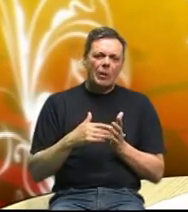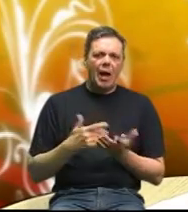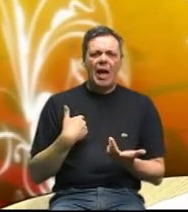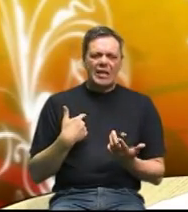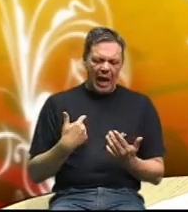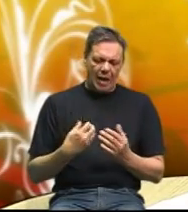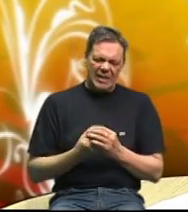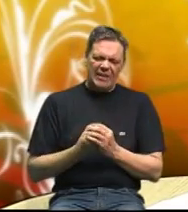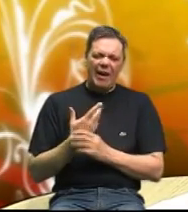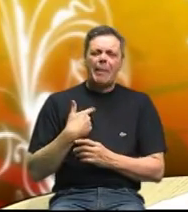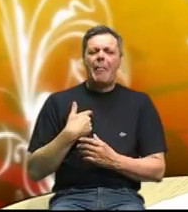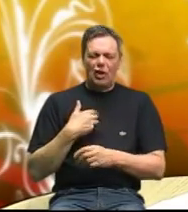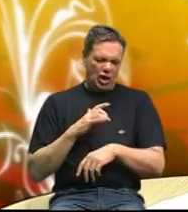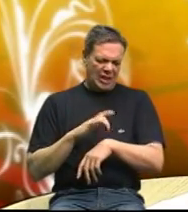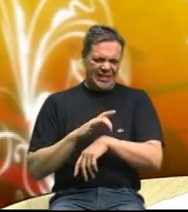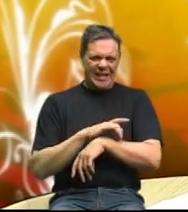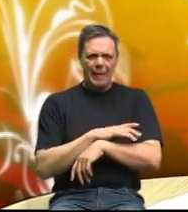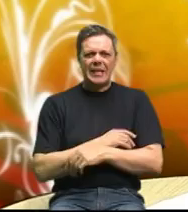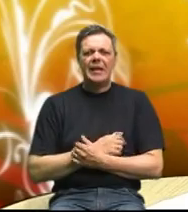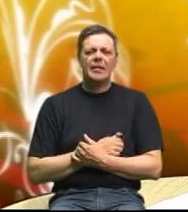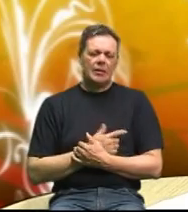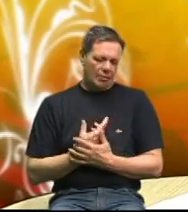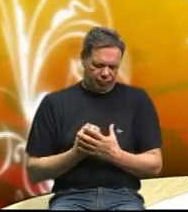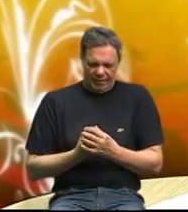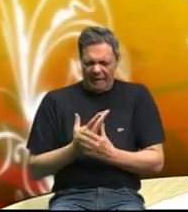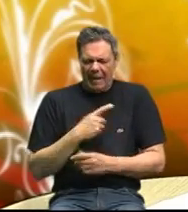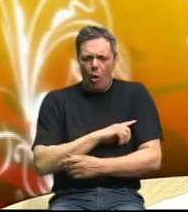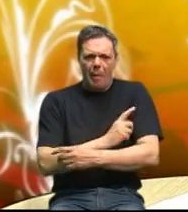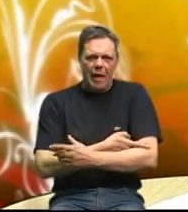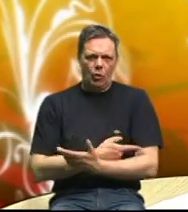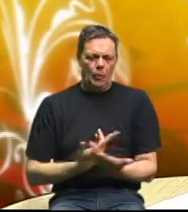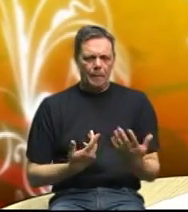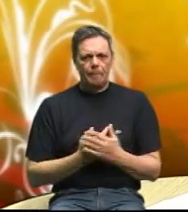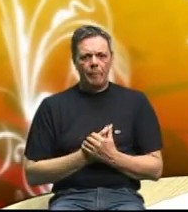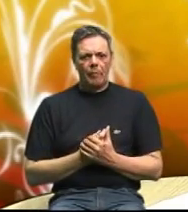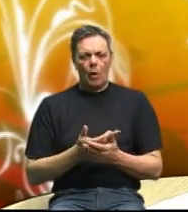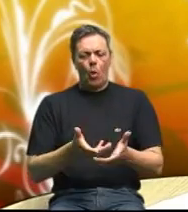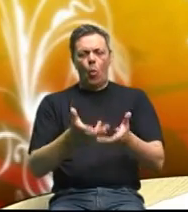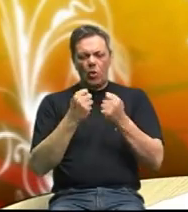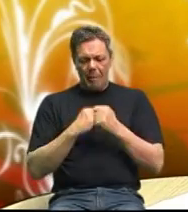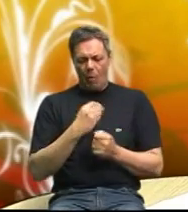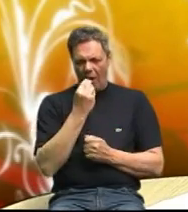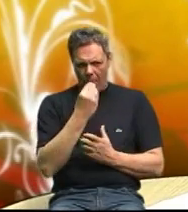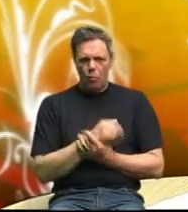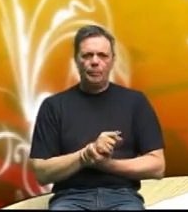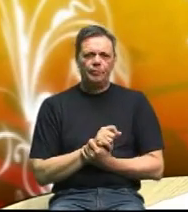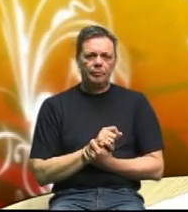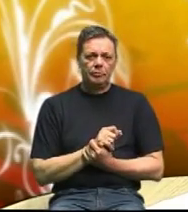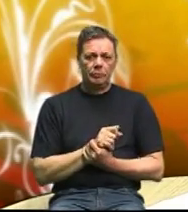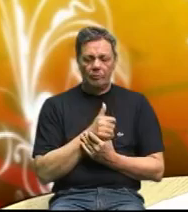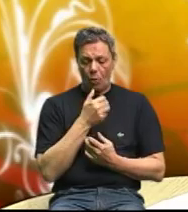reprodukciju naših stanica energiju da radimo da mislimo da sve uzimamo tu hranu i